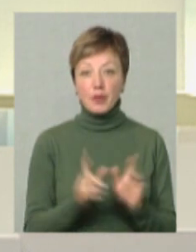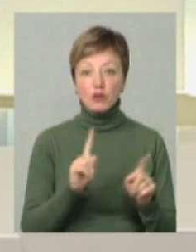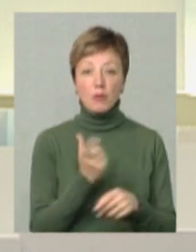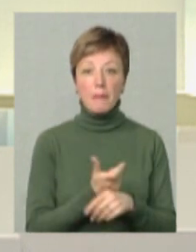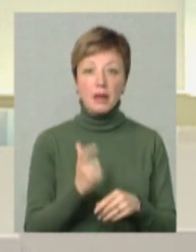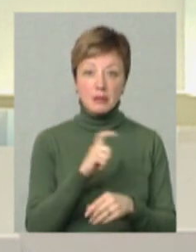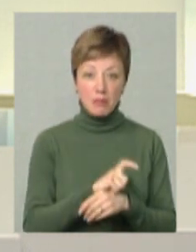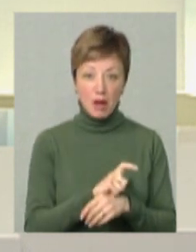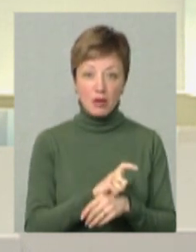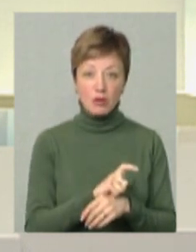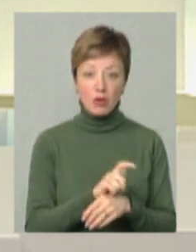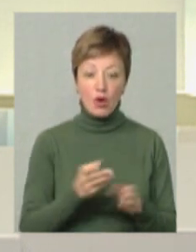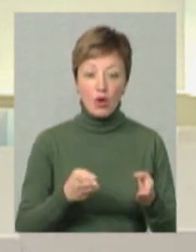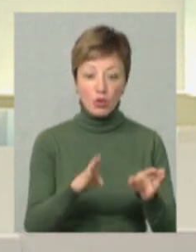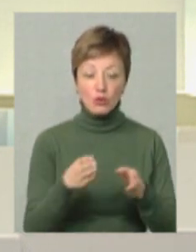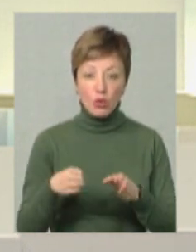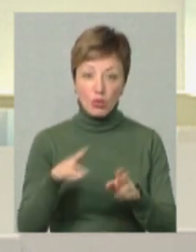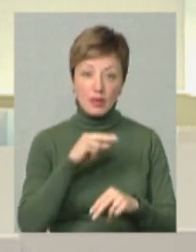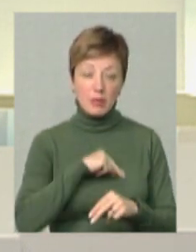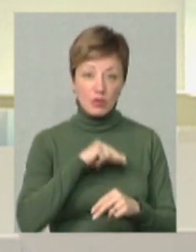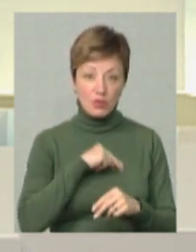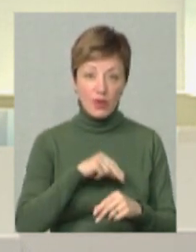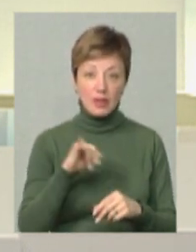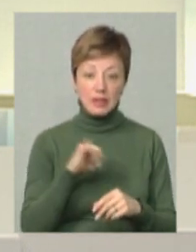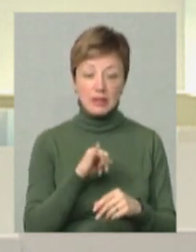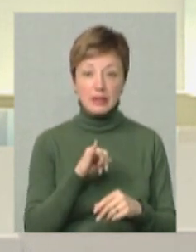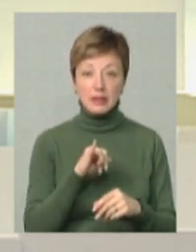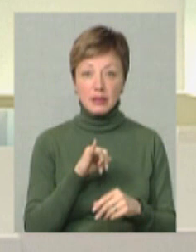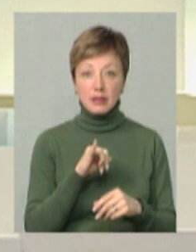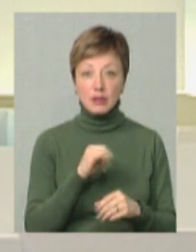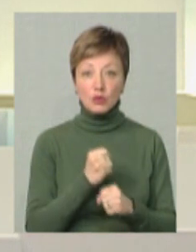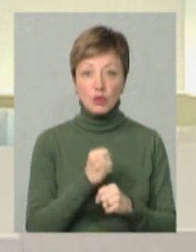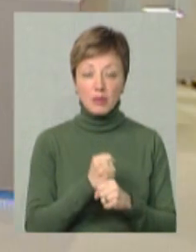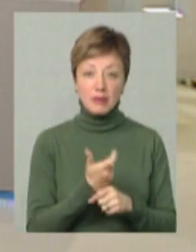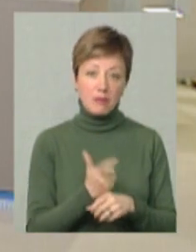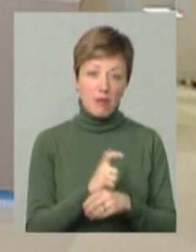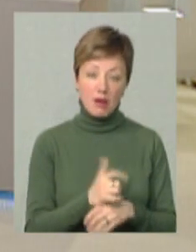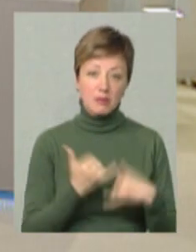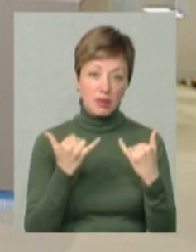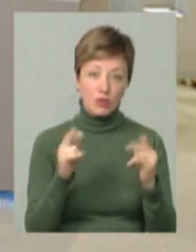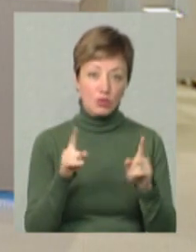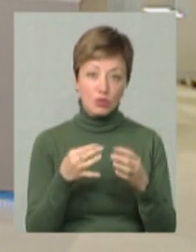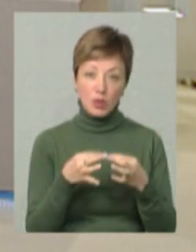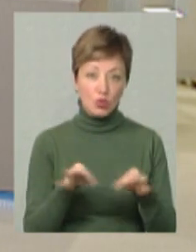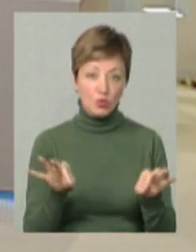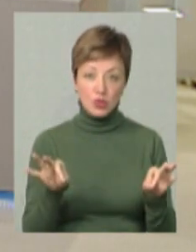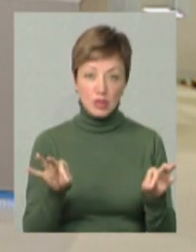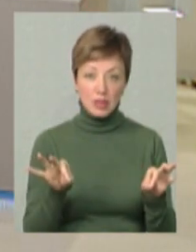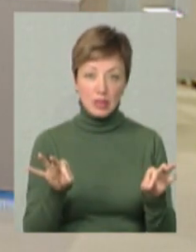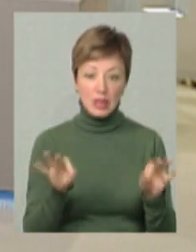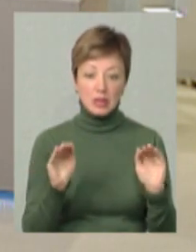максимально розгорувати, працювати і зробити максимум все для того, щоб не допустити і